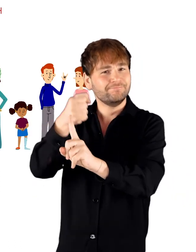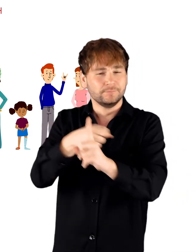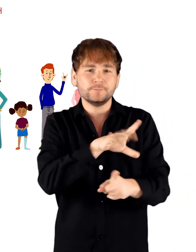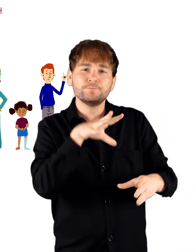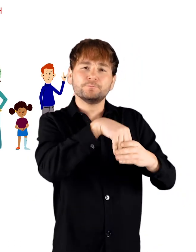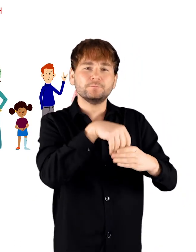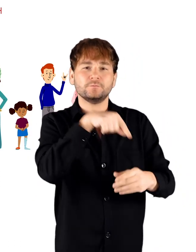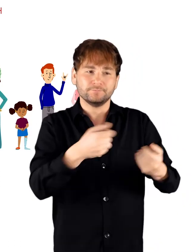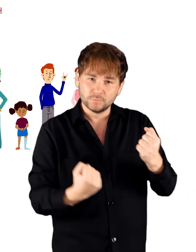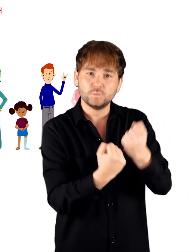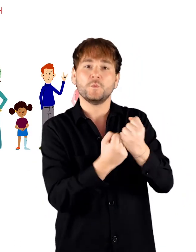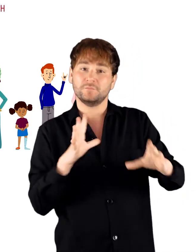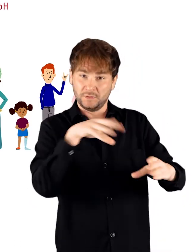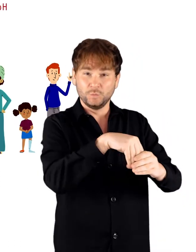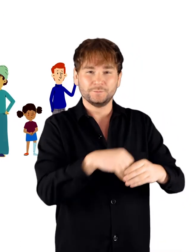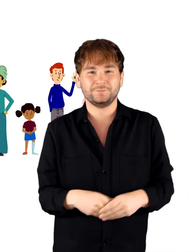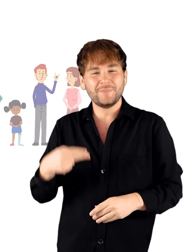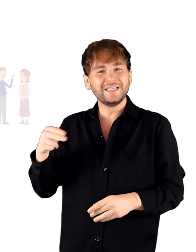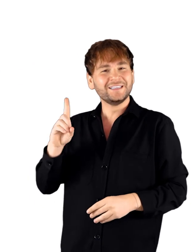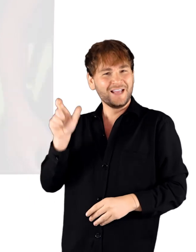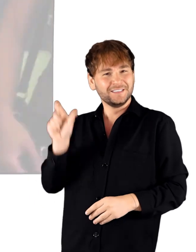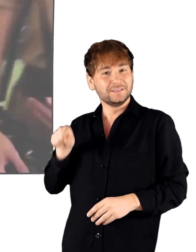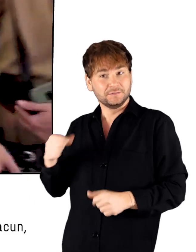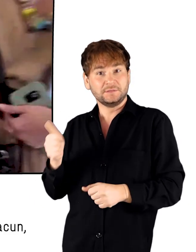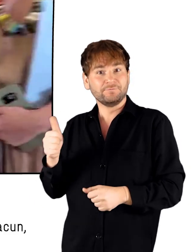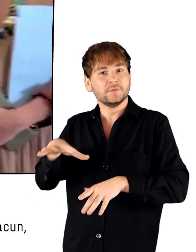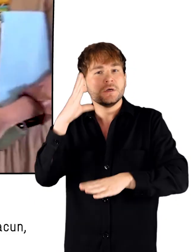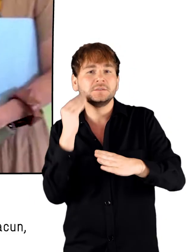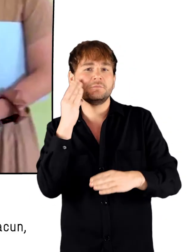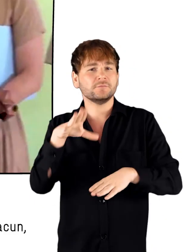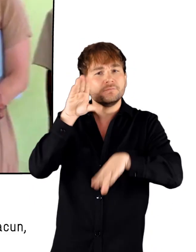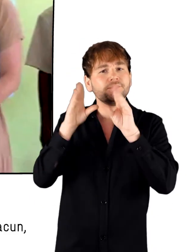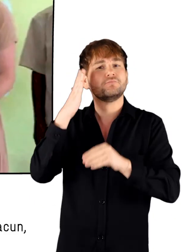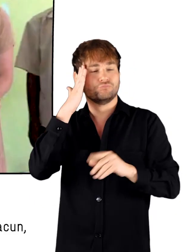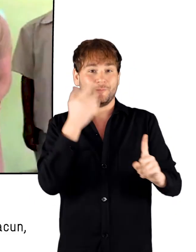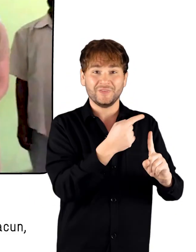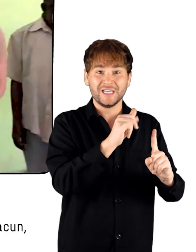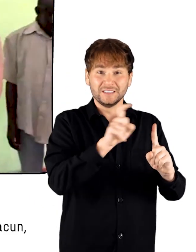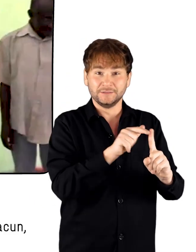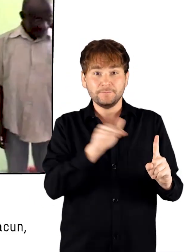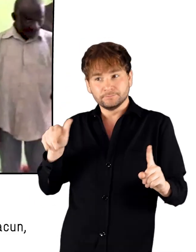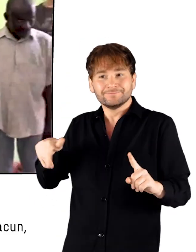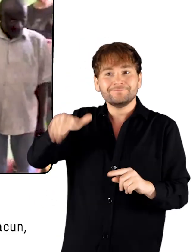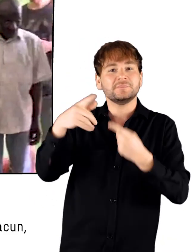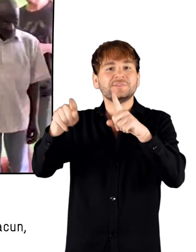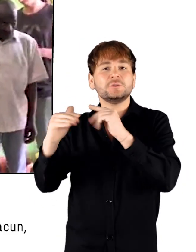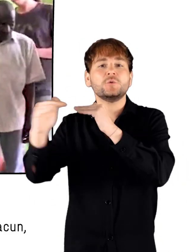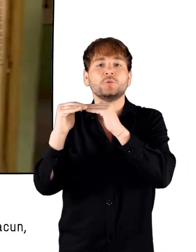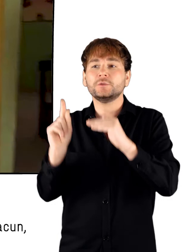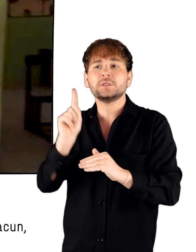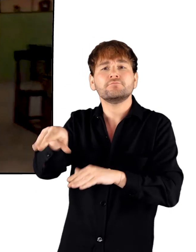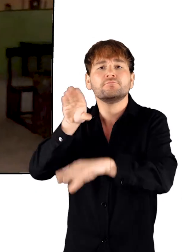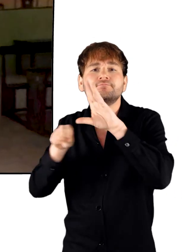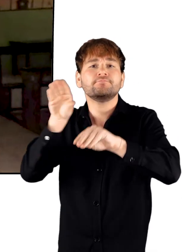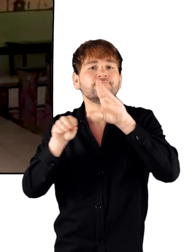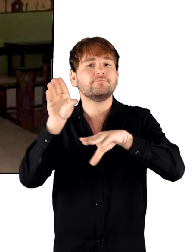promouvoir l'inclusion au sein de ses propres structures. Sur la base de son expérience, Heller Dertz ne peut que recommander